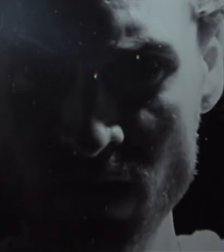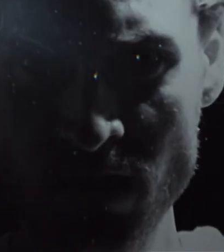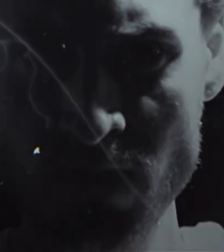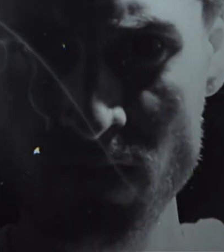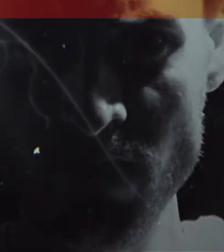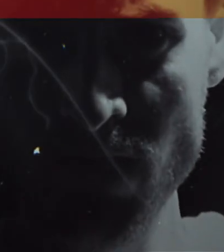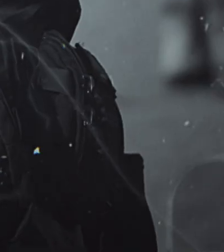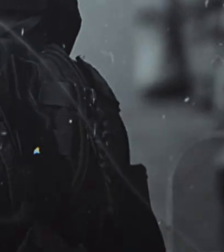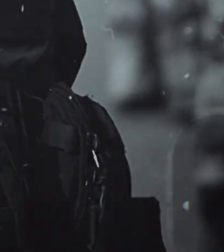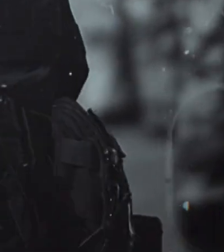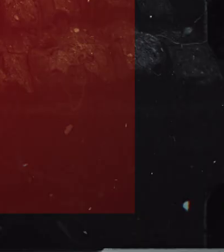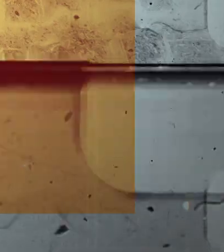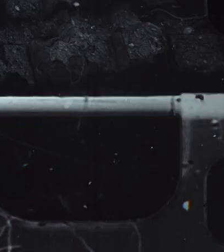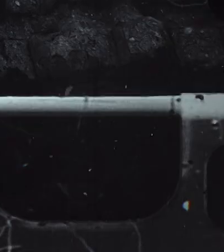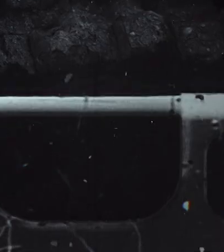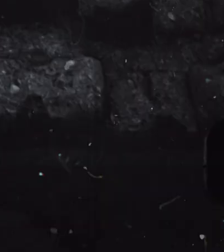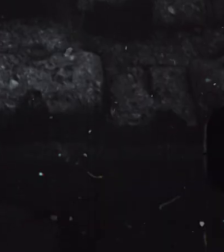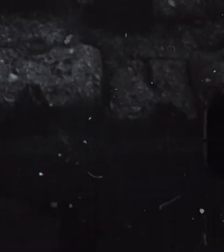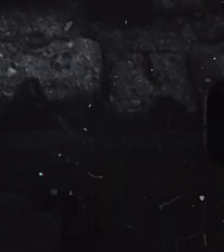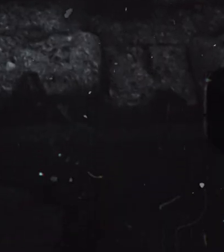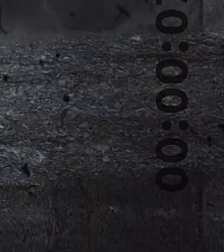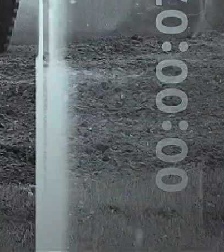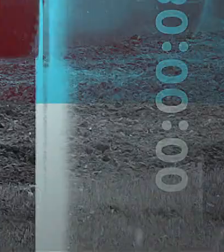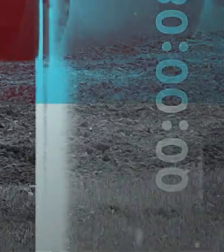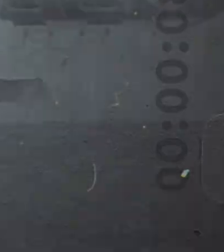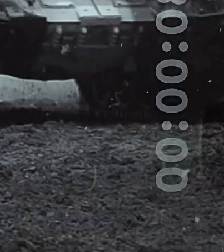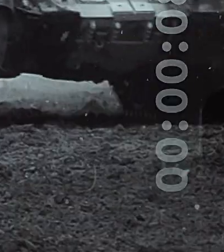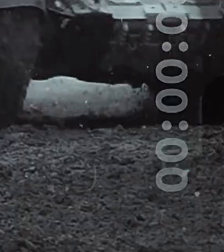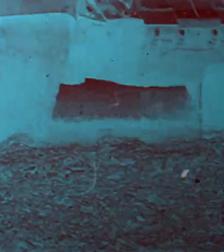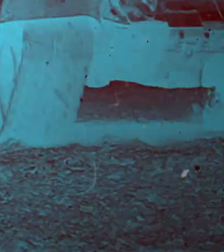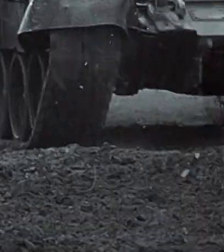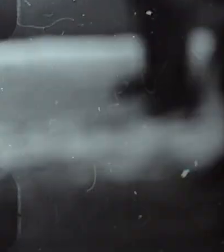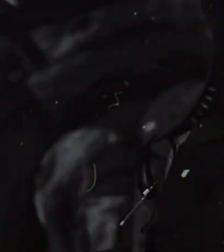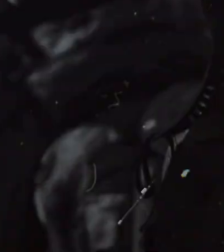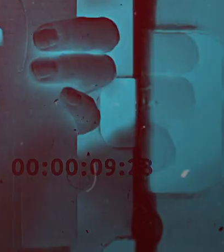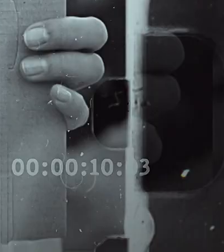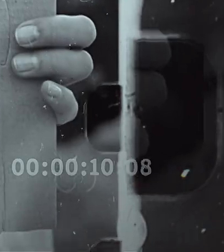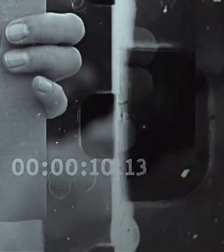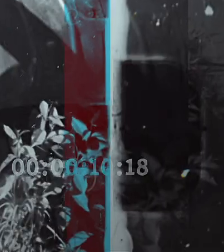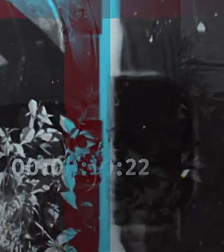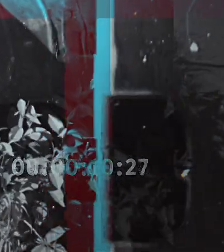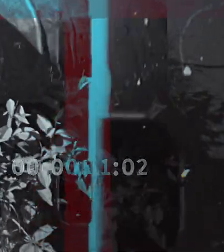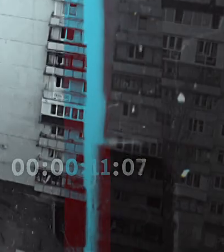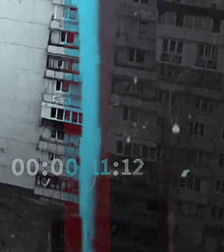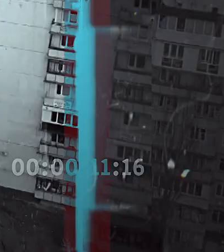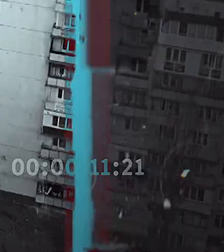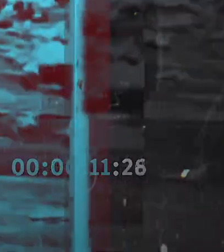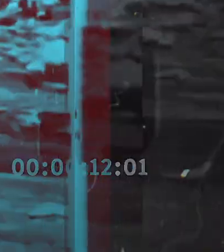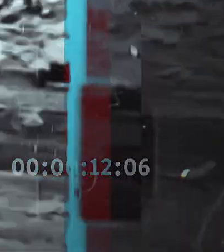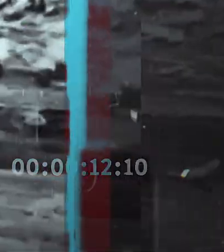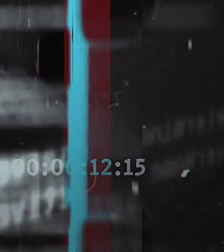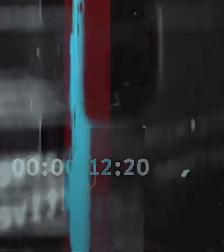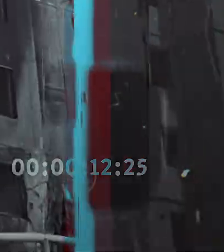Viskas galėtų būti gerai, jei nebūtų taip kaip yra, tu prašiai